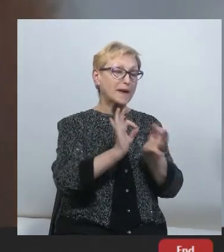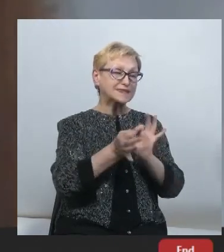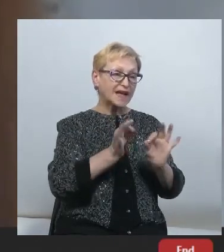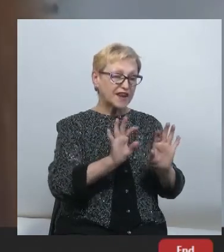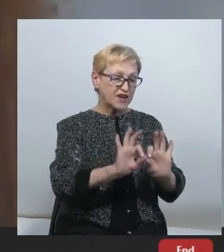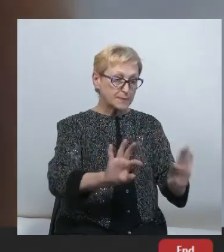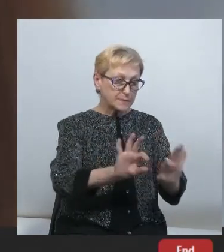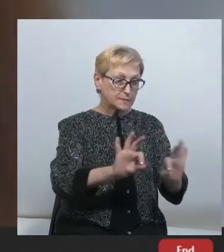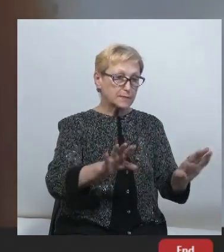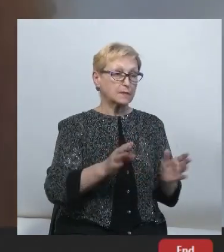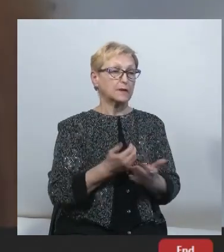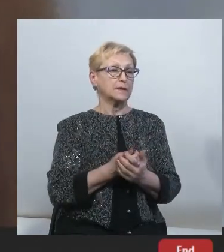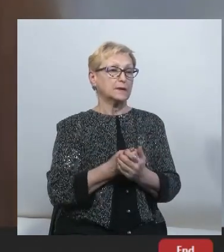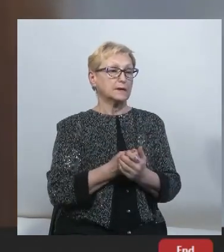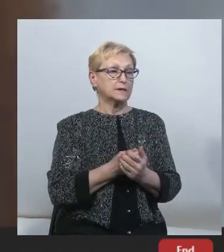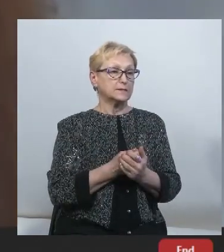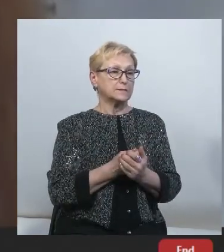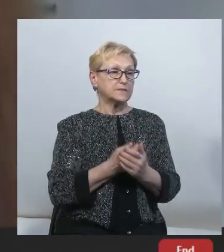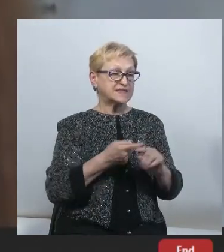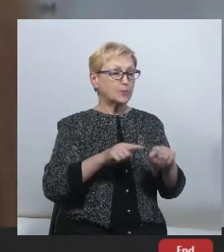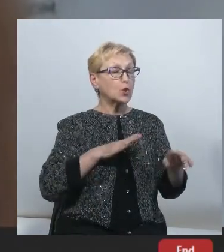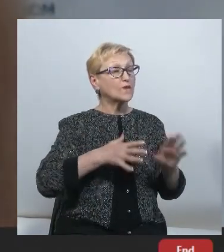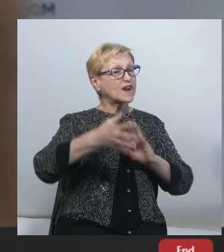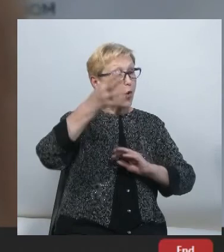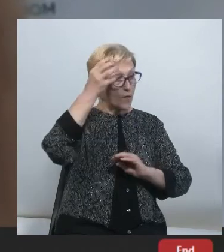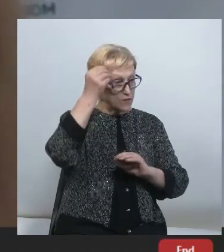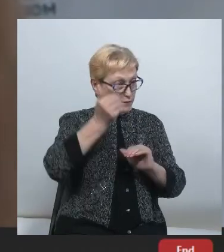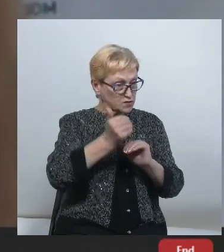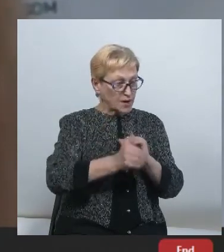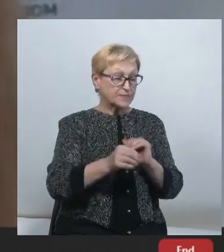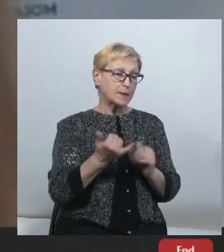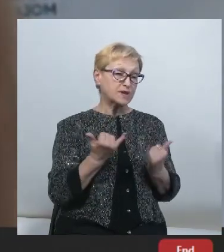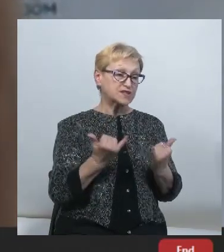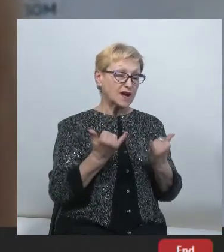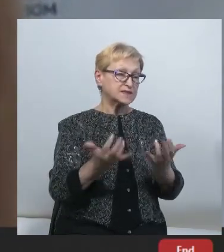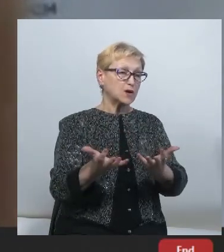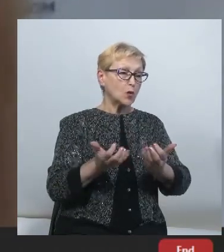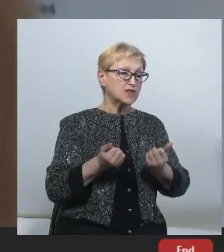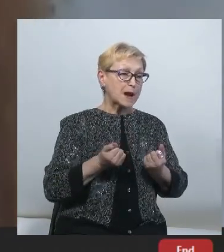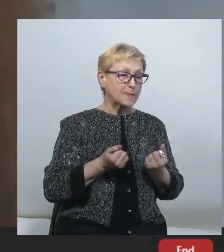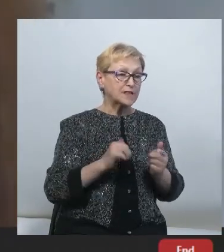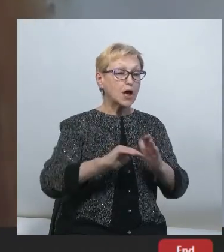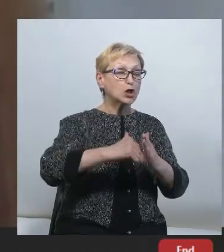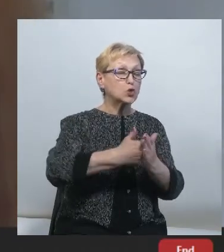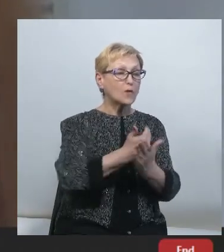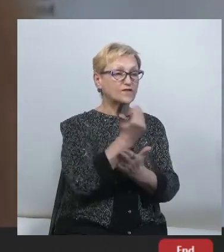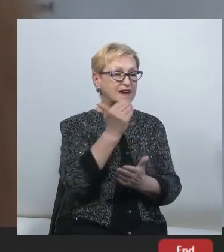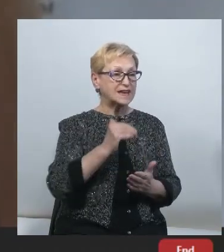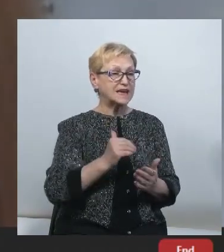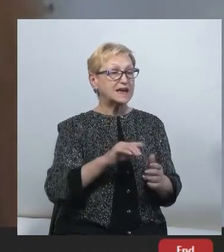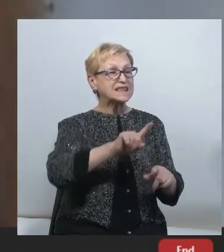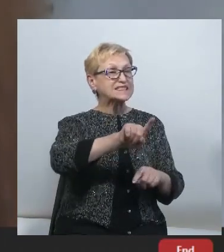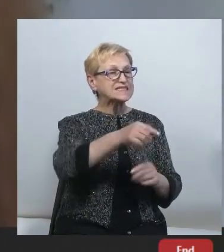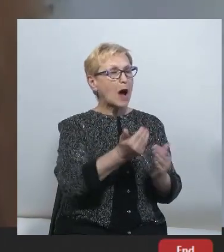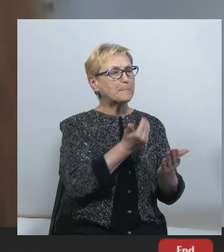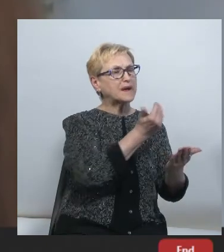врахована. І хочу сказати, що ми зараз отримали новий запит на експертизу в оновленого